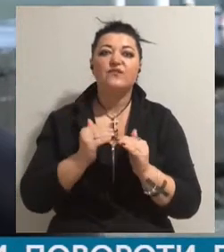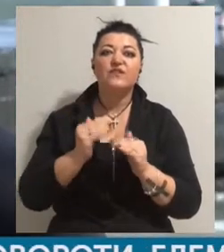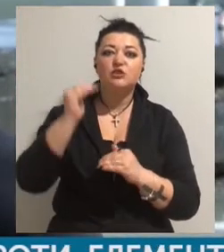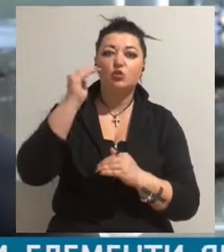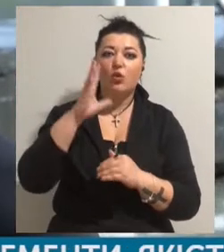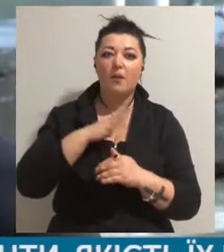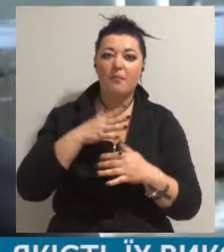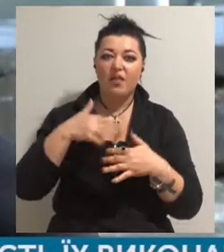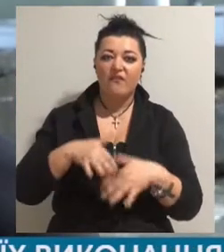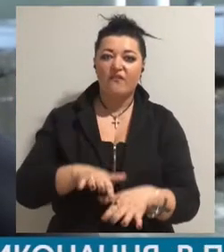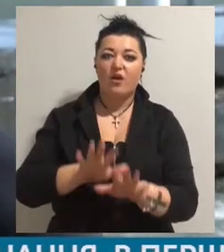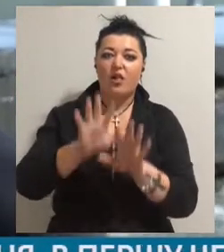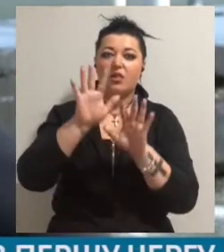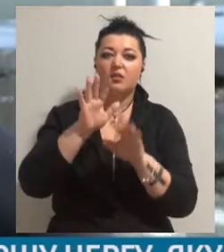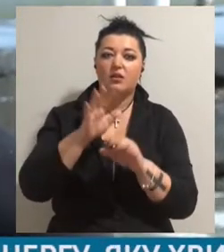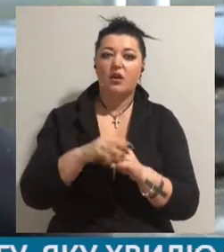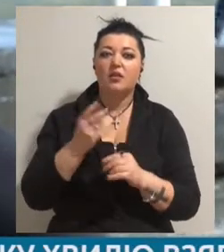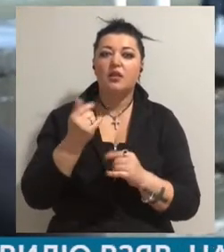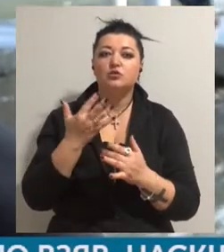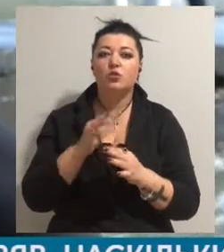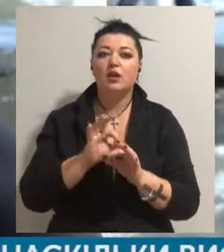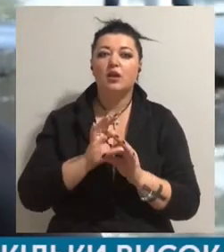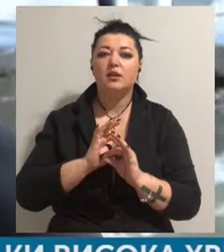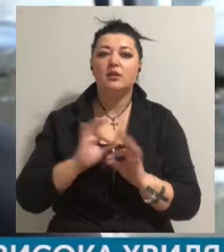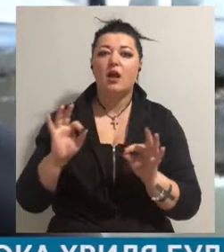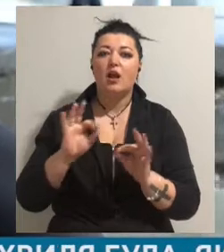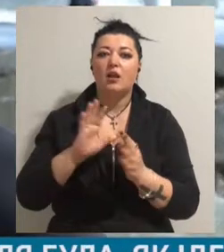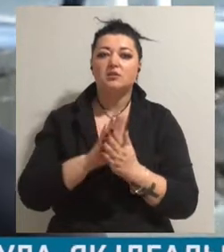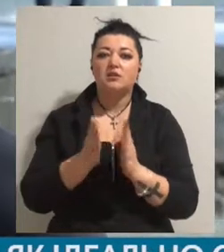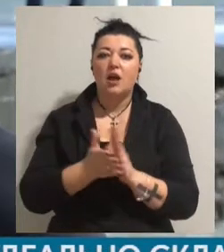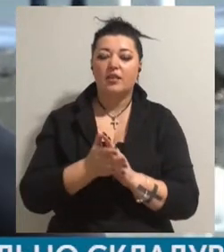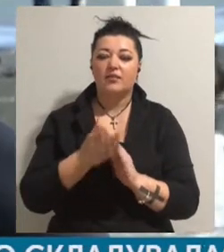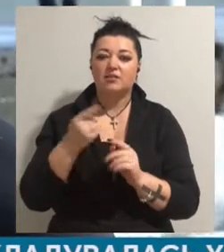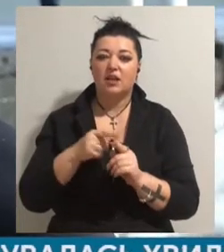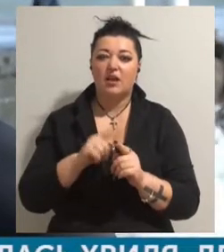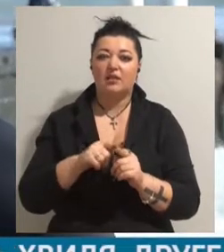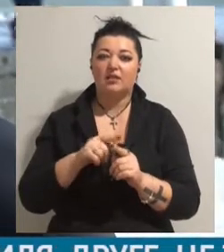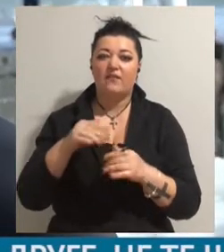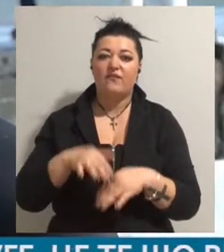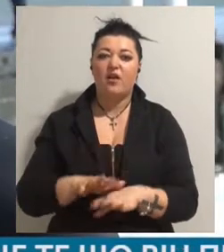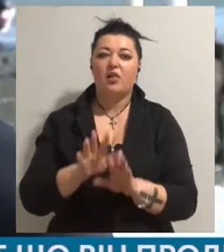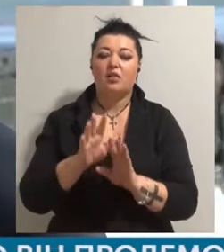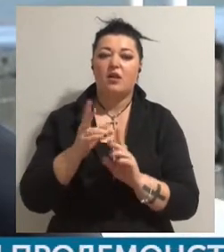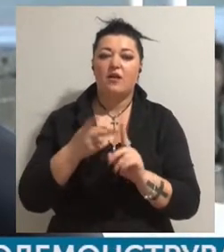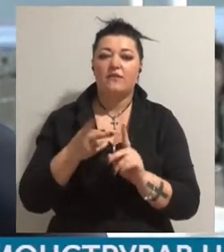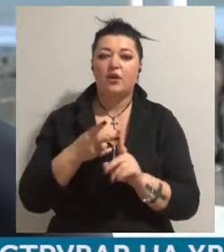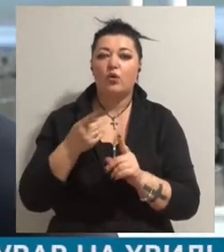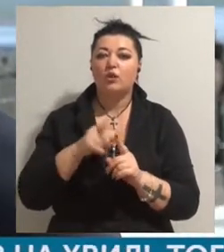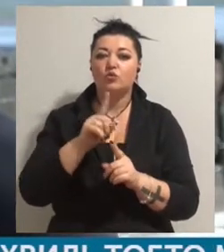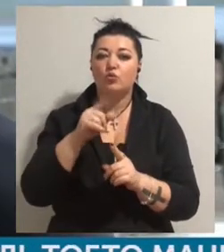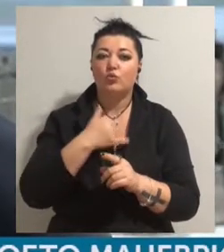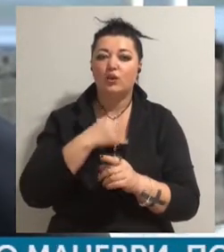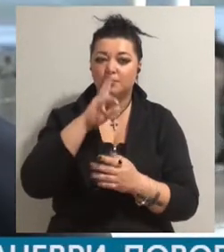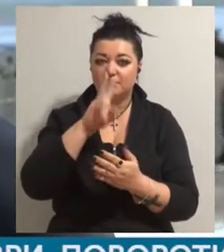наскільки идеально складувалася ця волна. Вторе – це що він продемонстрував на волне,